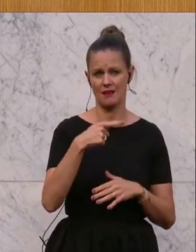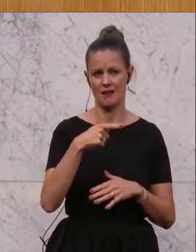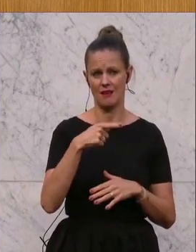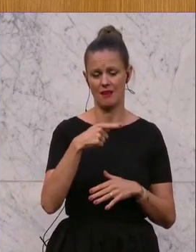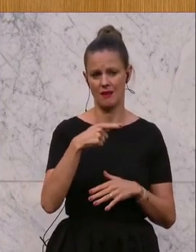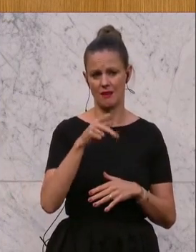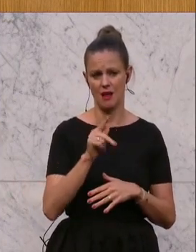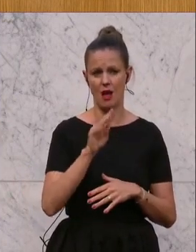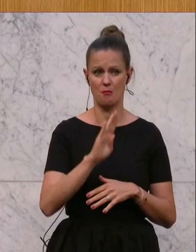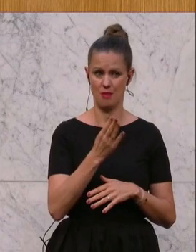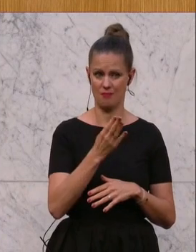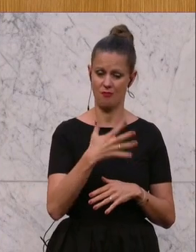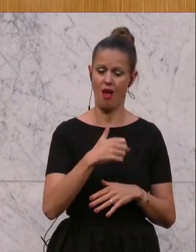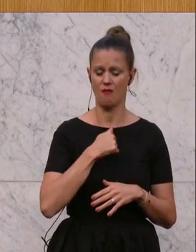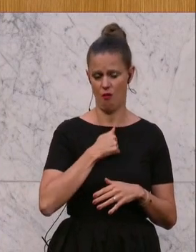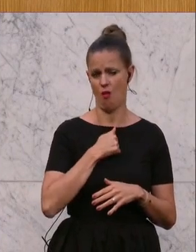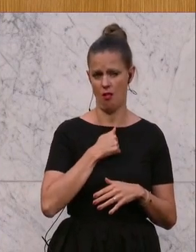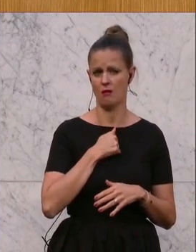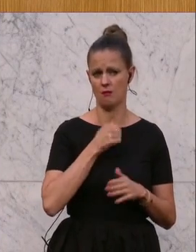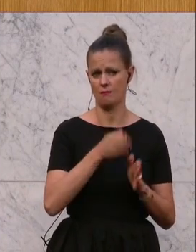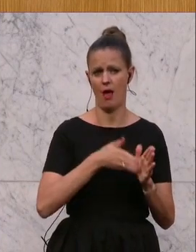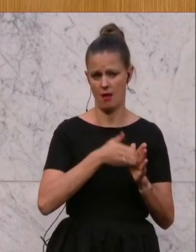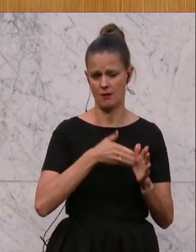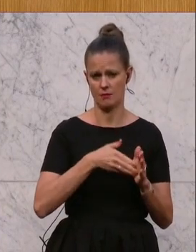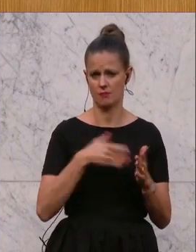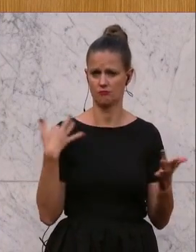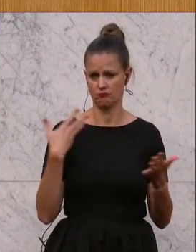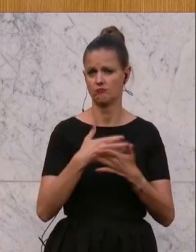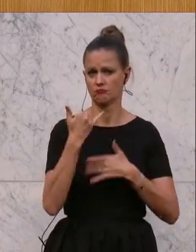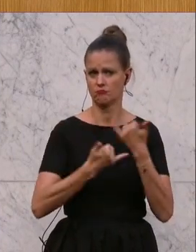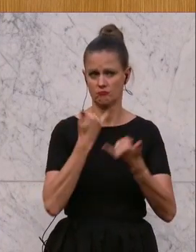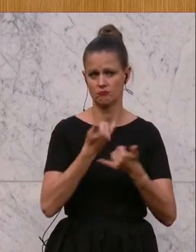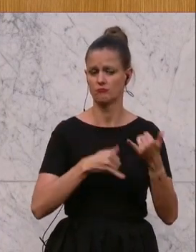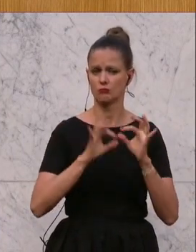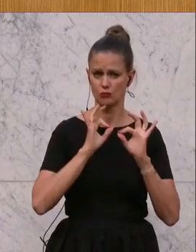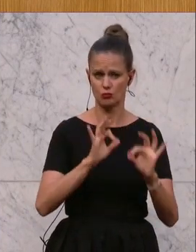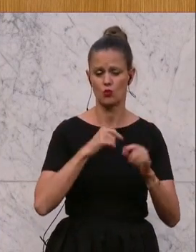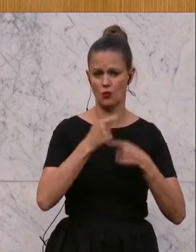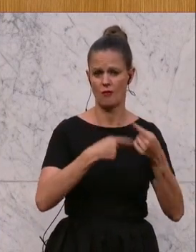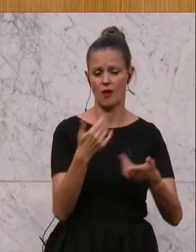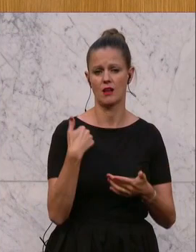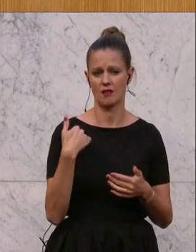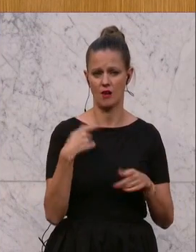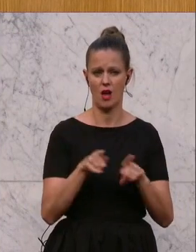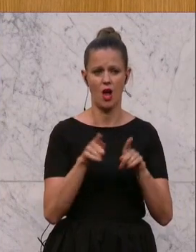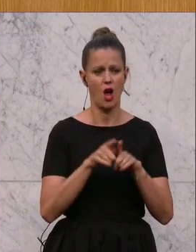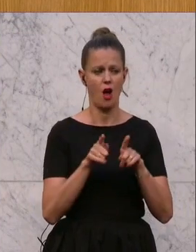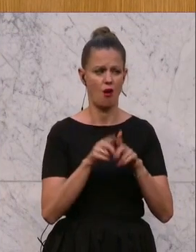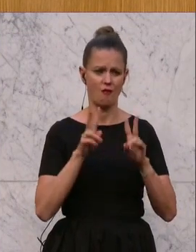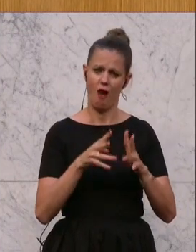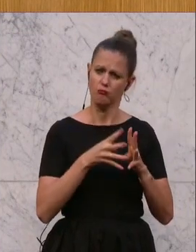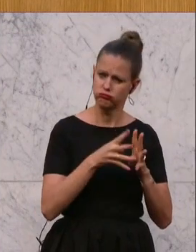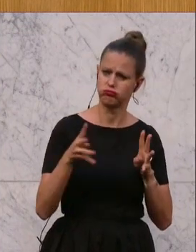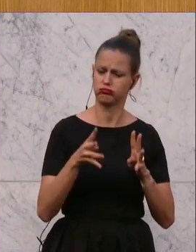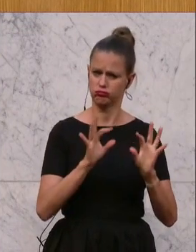sehr erfolgreiche Bahn ist. Die sich in den letzten Jahren sehr erfolgreich entwickelt, hat sich in der Breite so gut